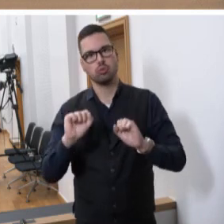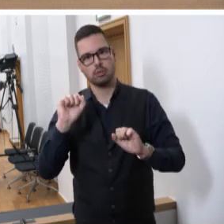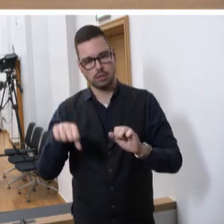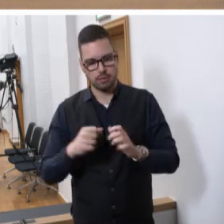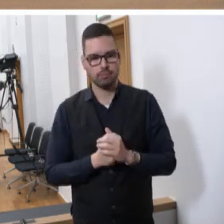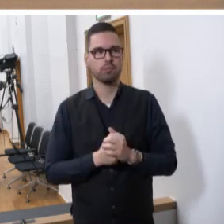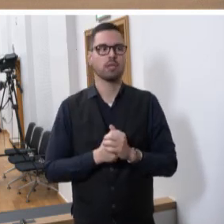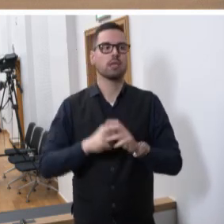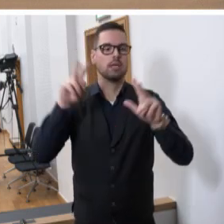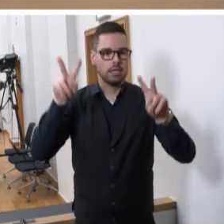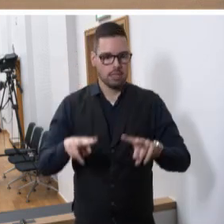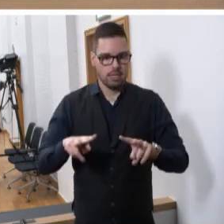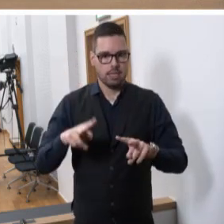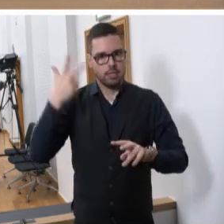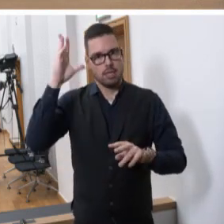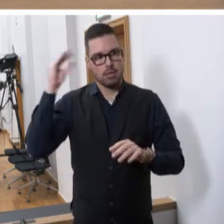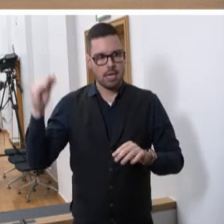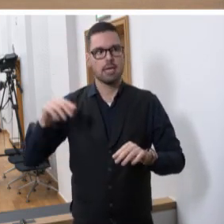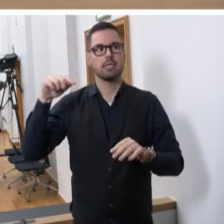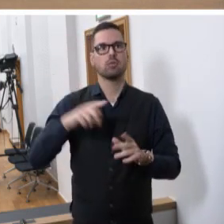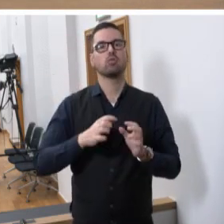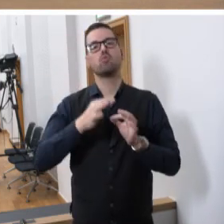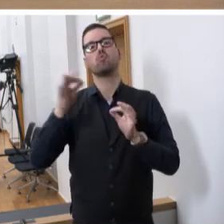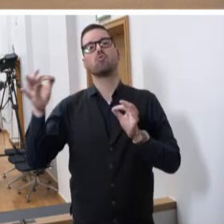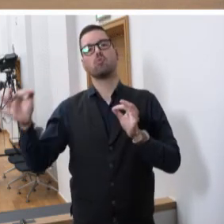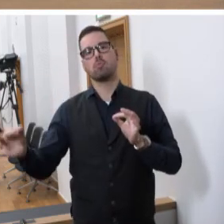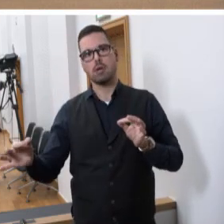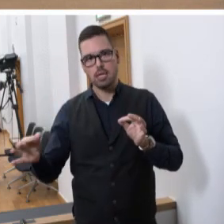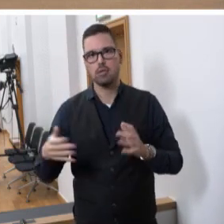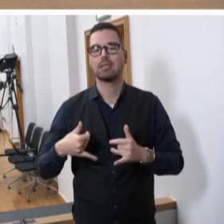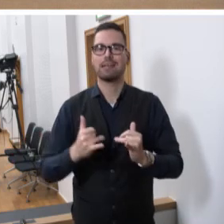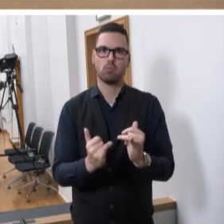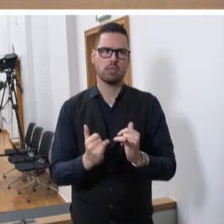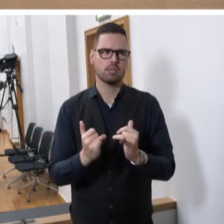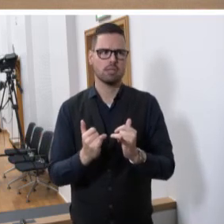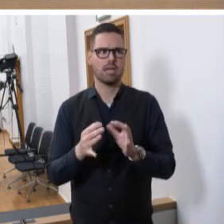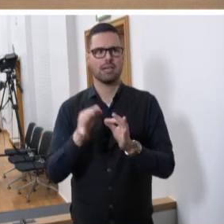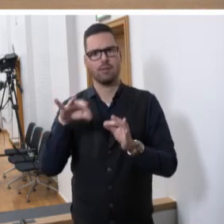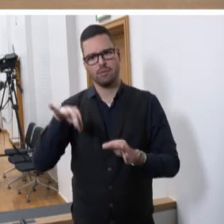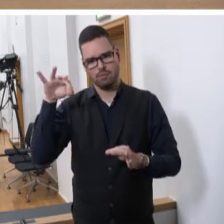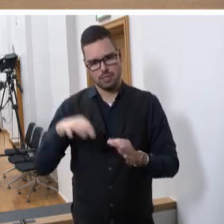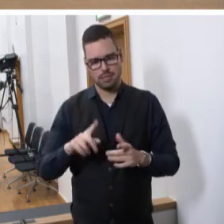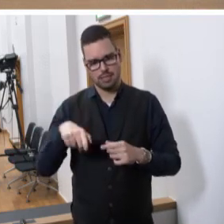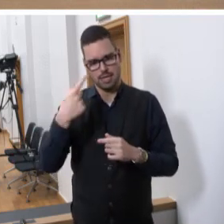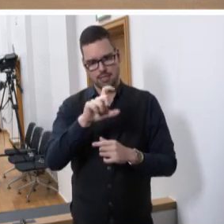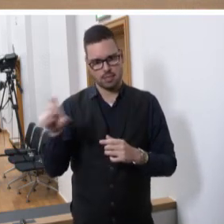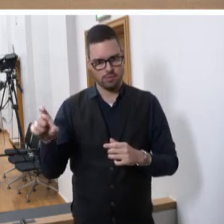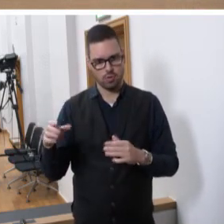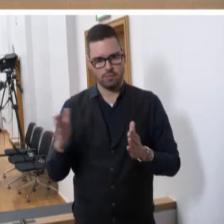wird. Meine sehr verehrten Damen und Herren, lassen Sie mich jetzt an dieser Stelle die Überleitung zu einem Geburtstag finden, den wir nächste Woche